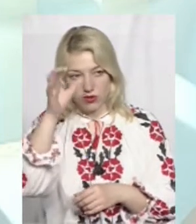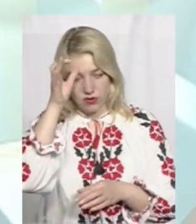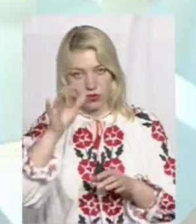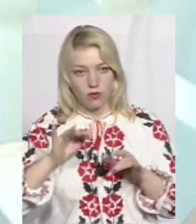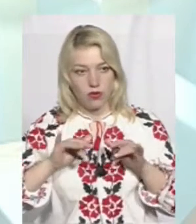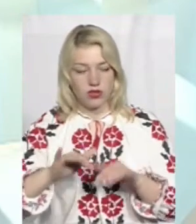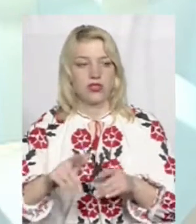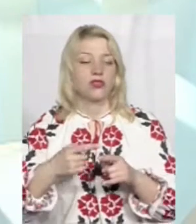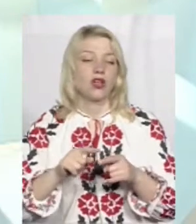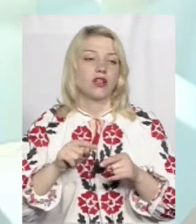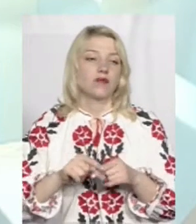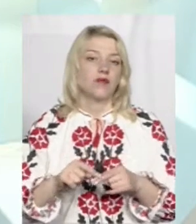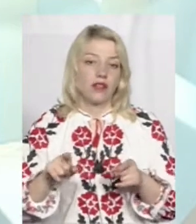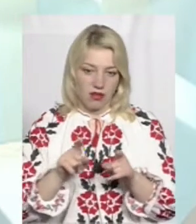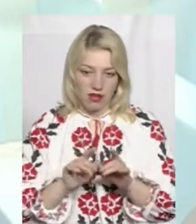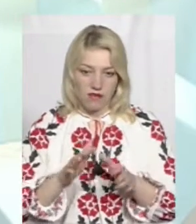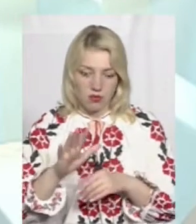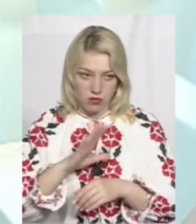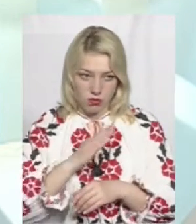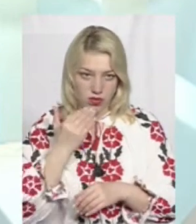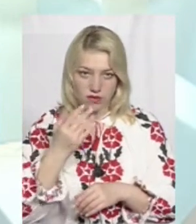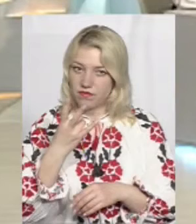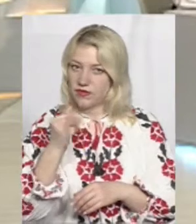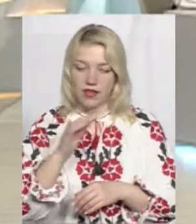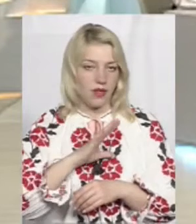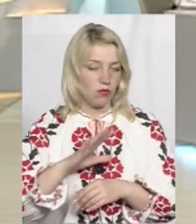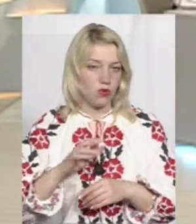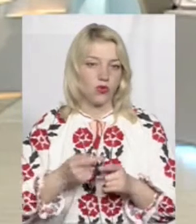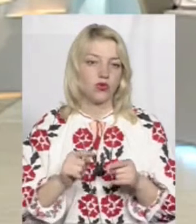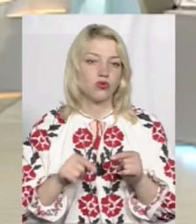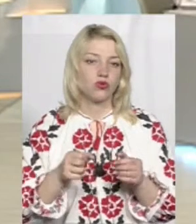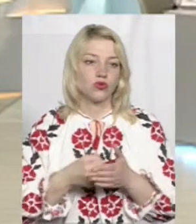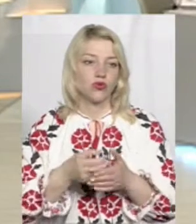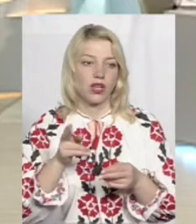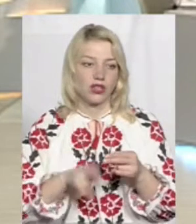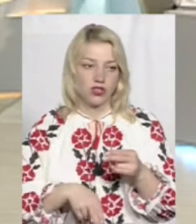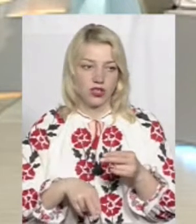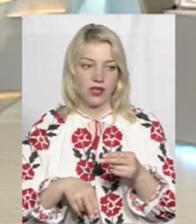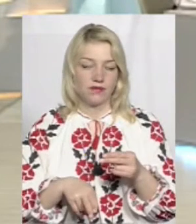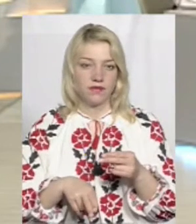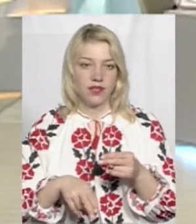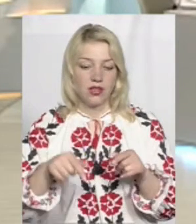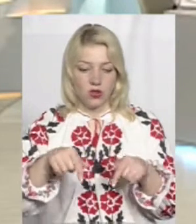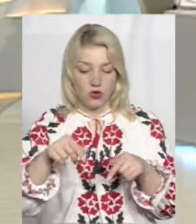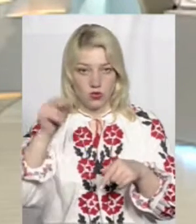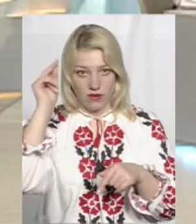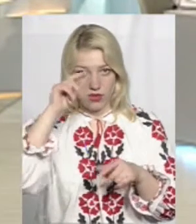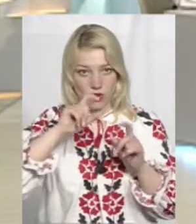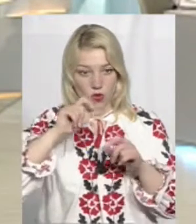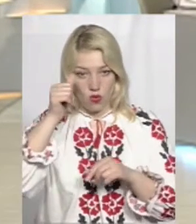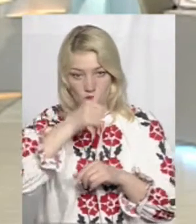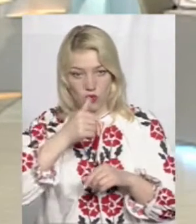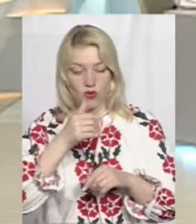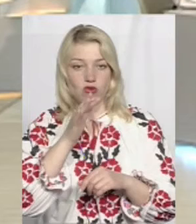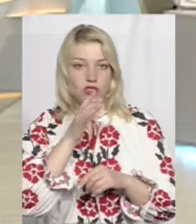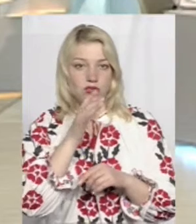процесу. Звісно, тут… Такі випадки вже були? Ще не були. Недопущені. Але тут до закінчення цього навчального року вже не